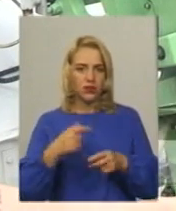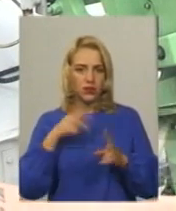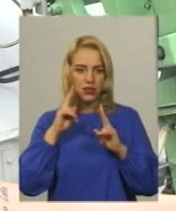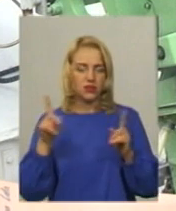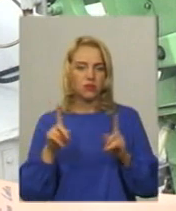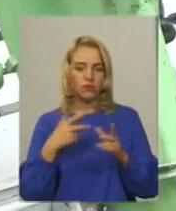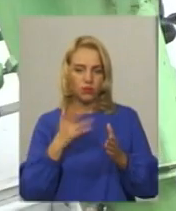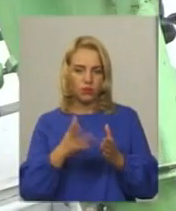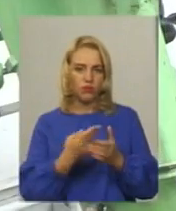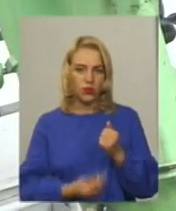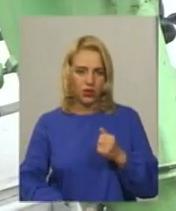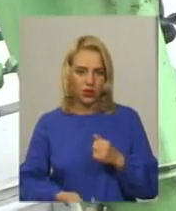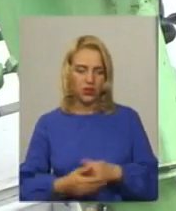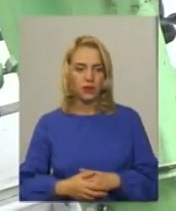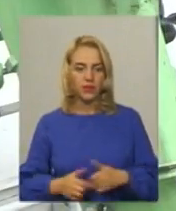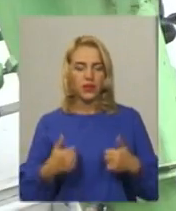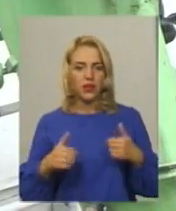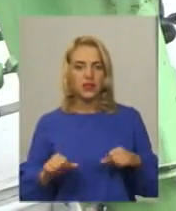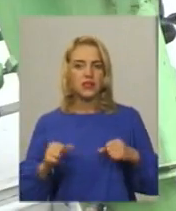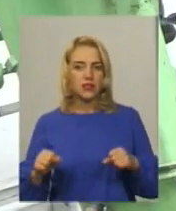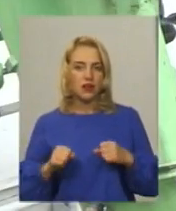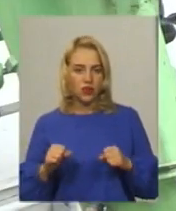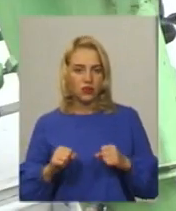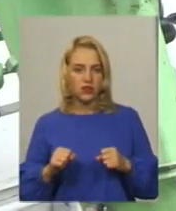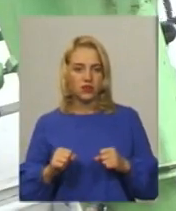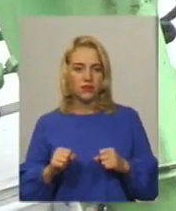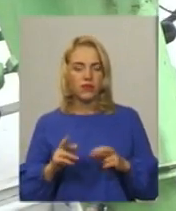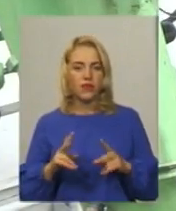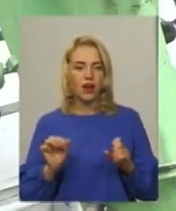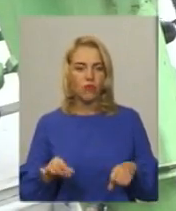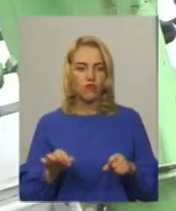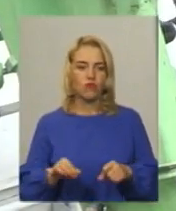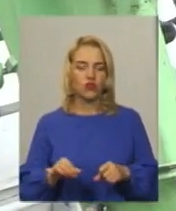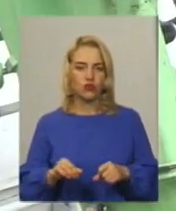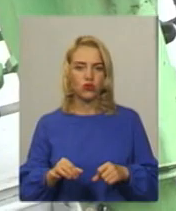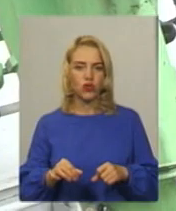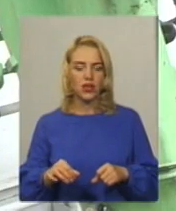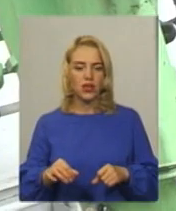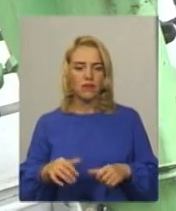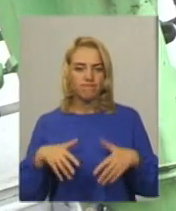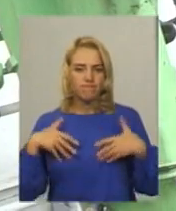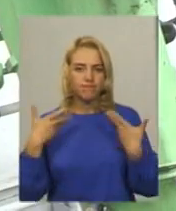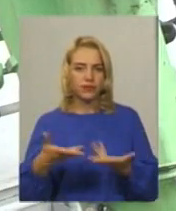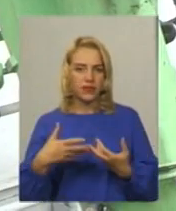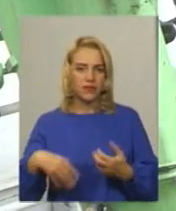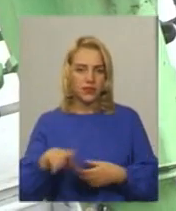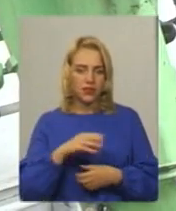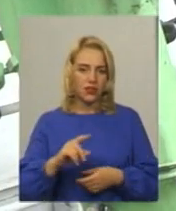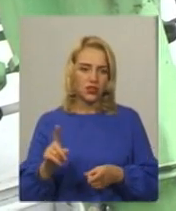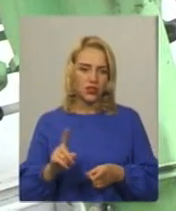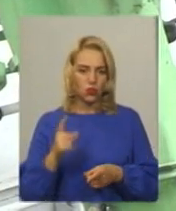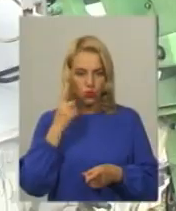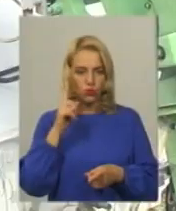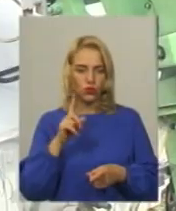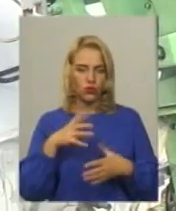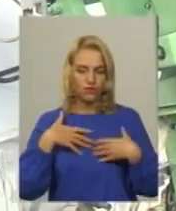програю гонку Я стараюсь як можу, вижимаю з себе все і думаю, я добре